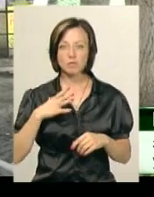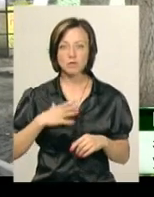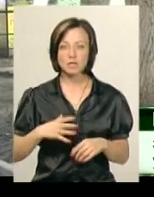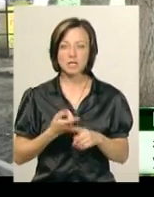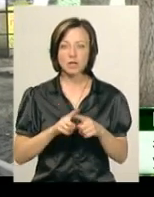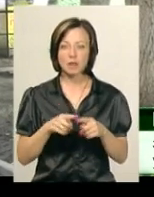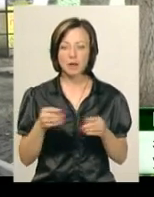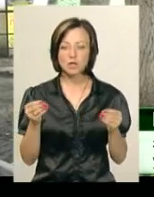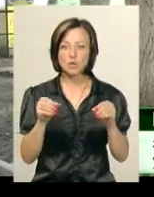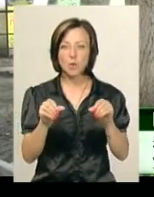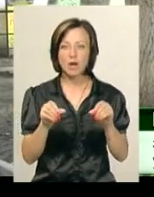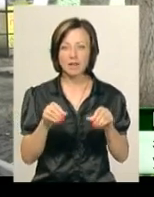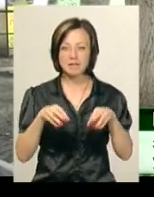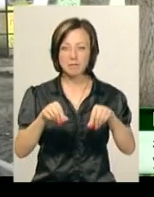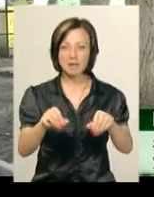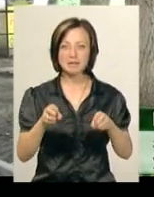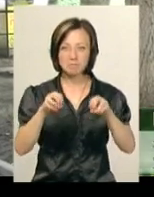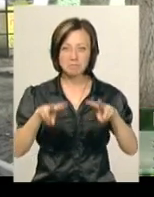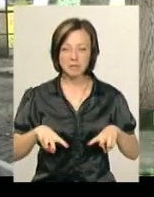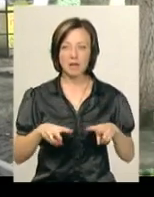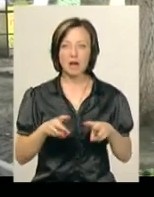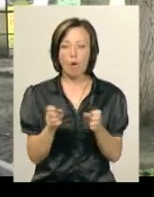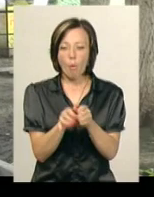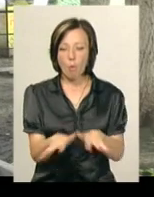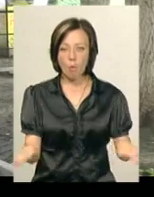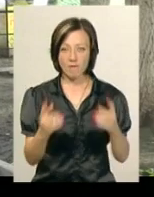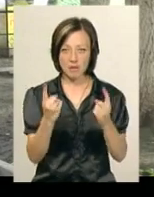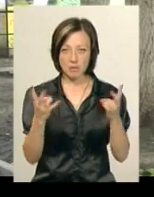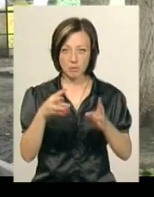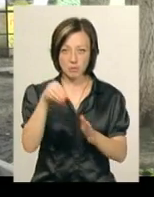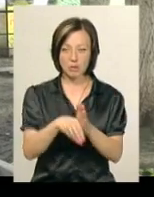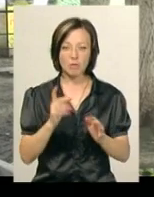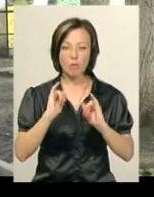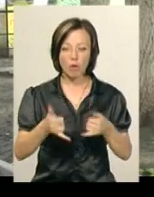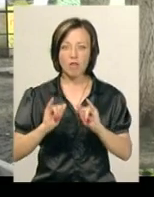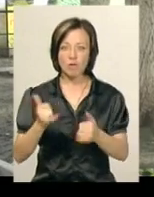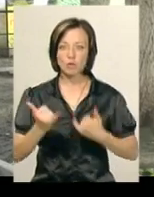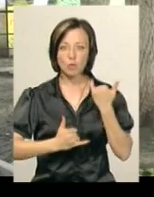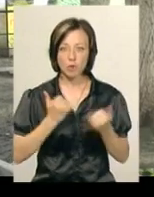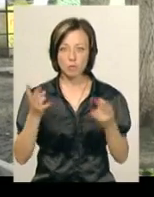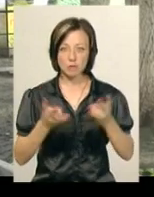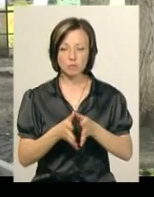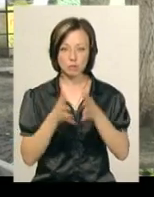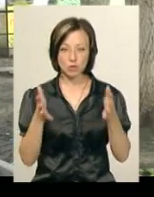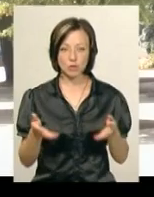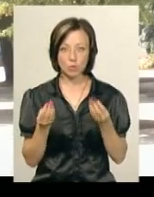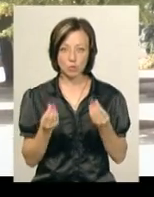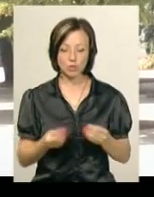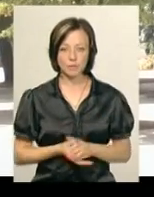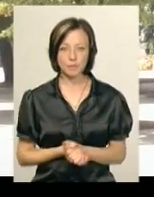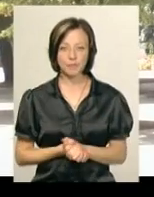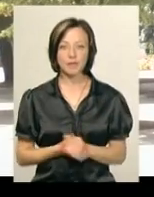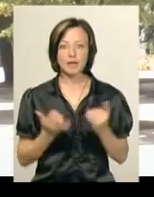засолених ґрунтів. І садити з великою кореневою системою, весь час поливати. Тепер догляд потребує набагато більше коштів.